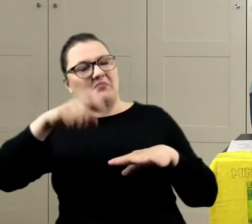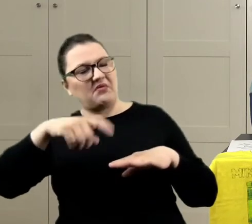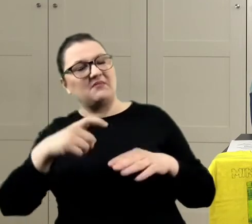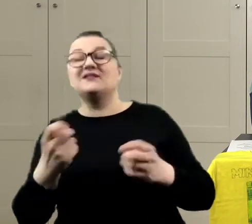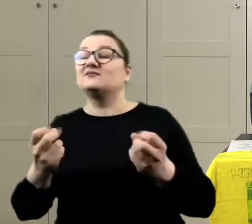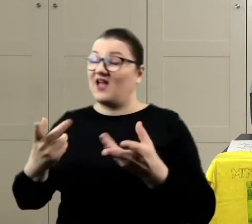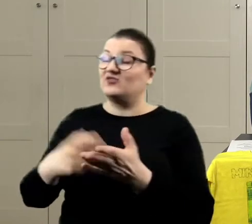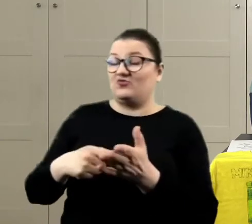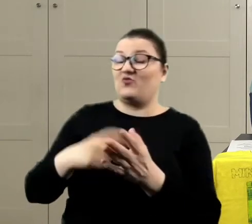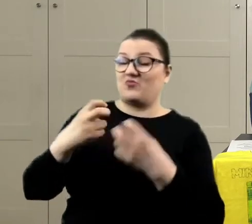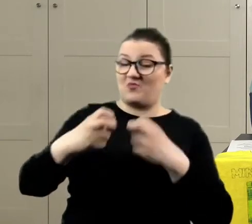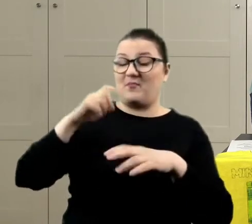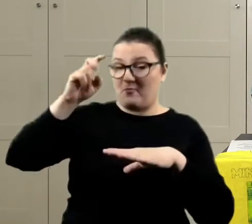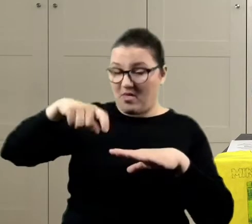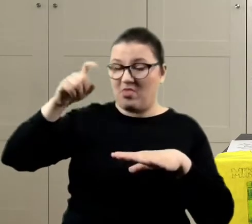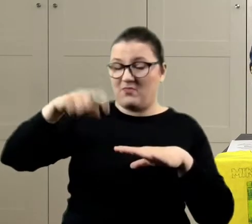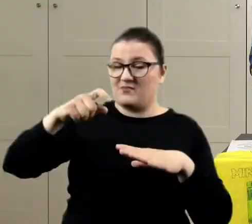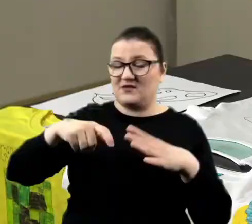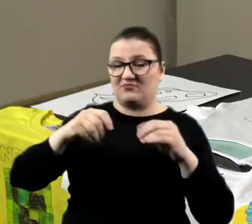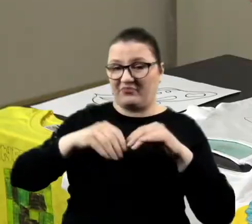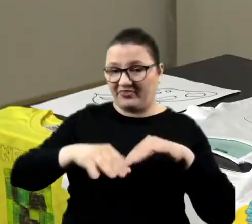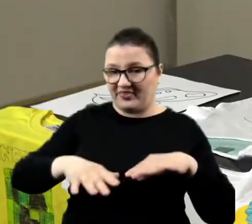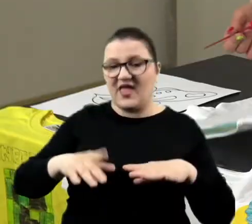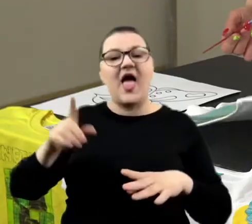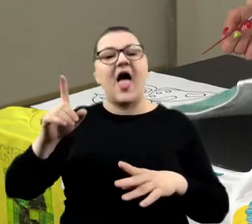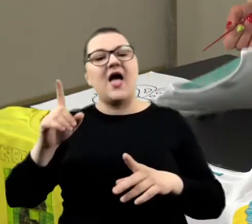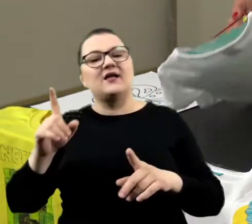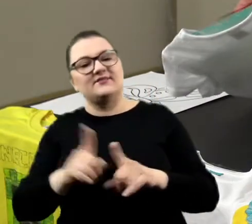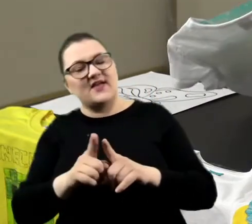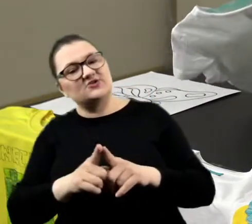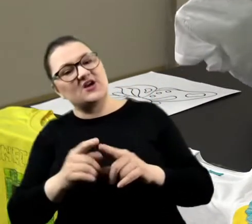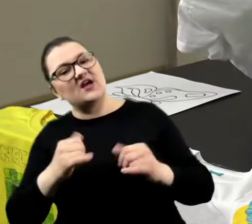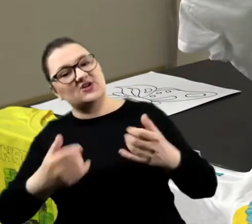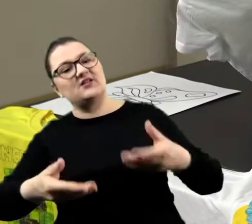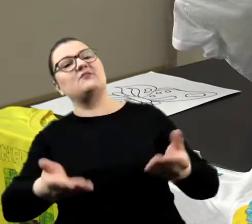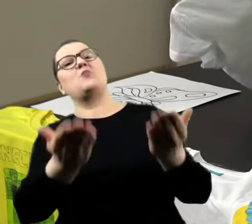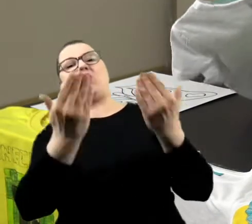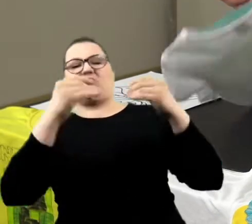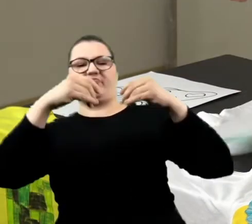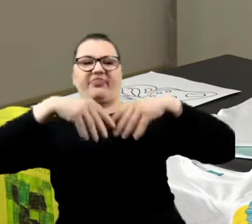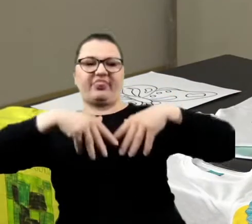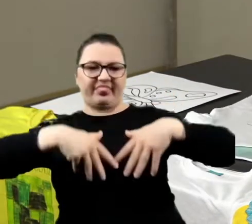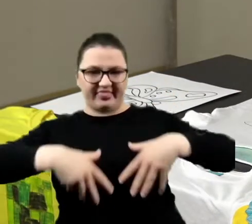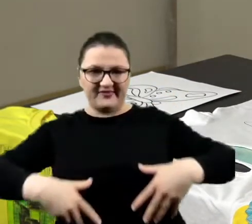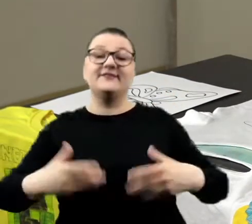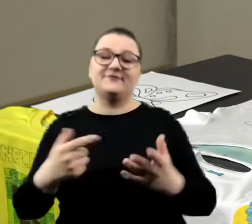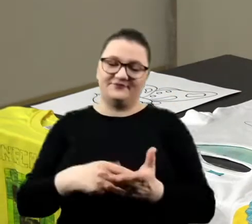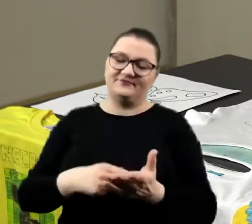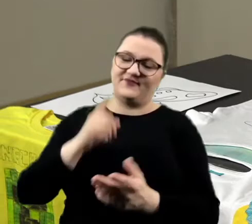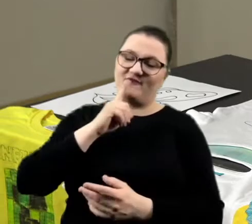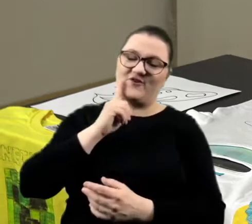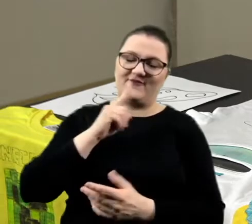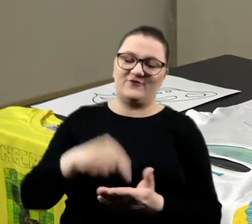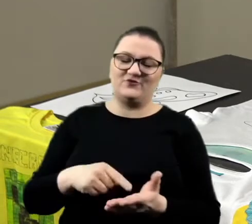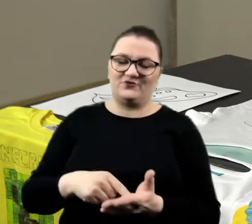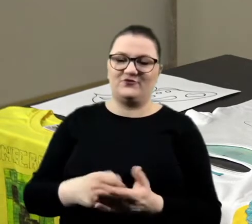żeby nam nie kapało, to jest jedna rzecz, a druga, żeby nam nie popłynęło. Żeby tak, żeby się... tak nie popłynęło. Tak,